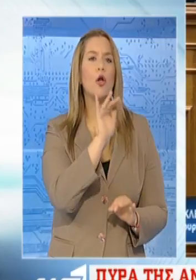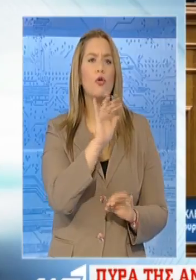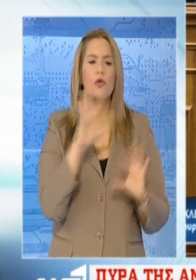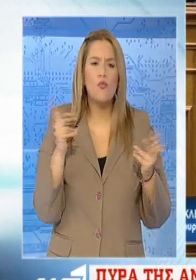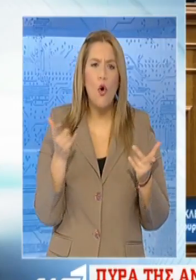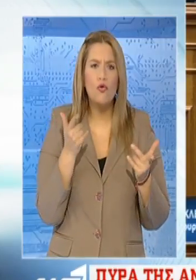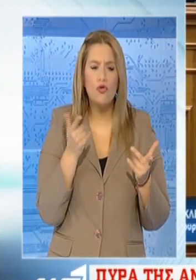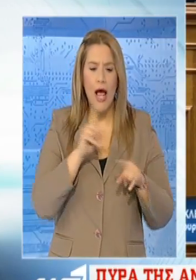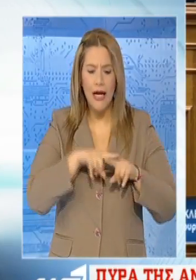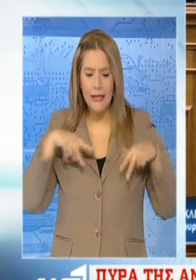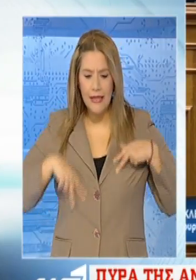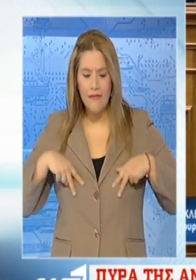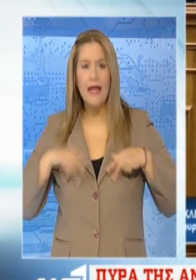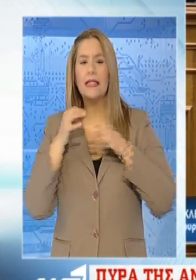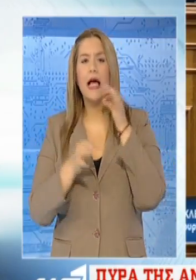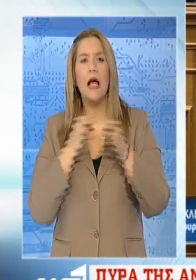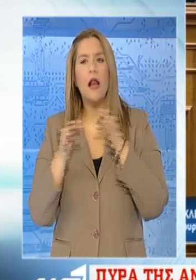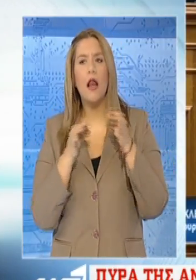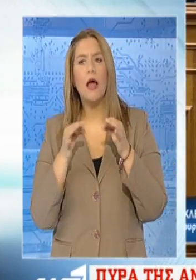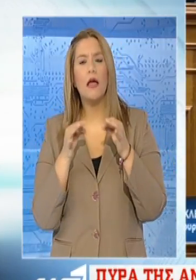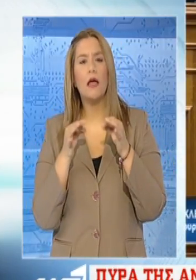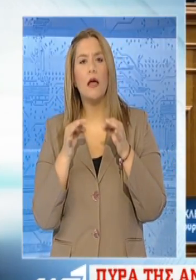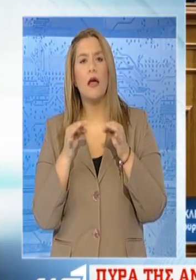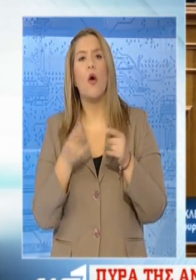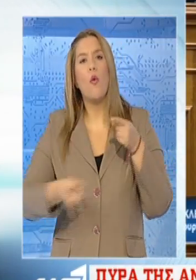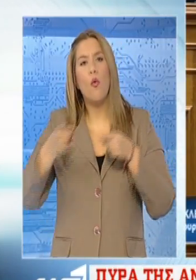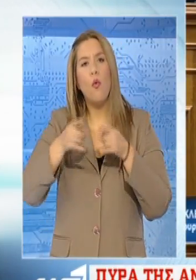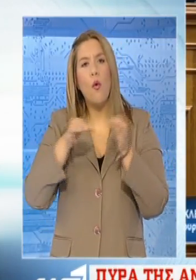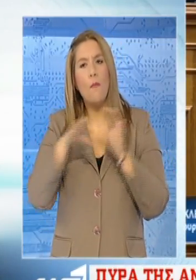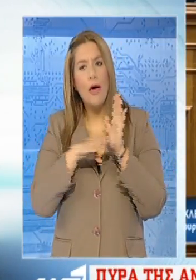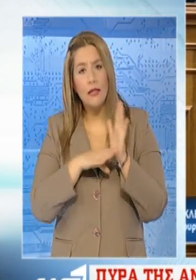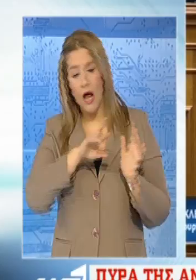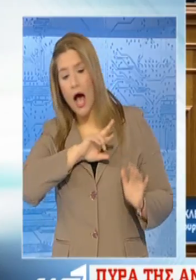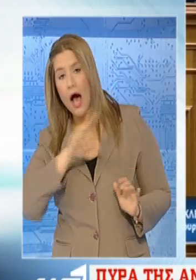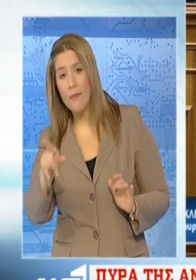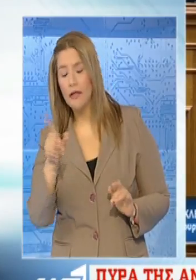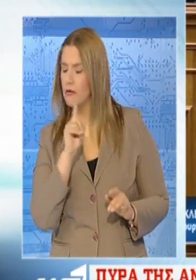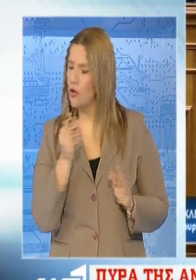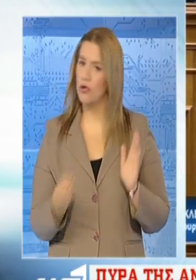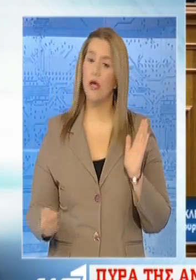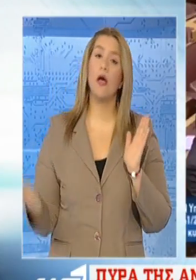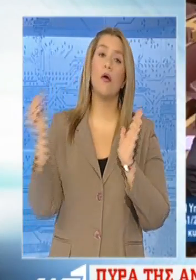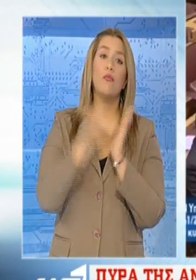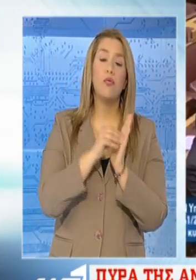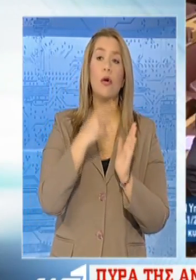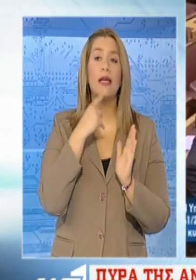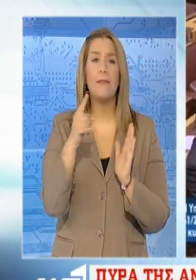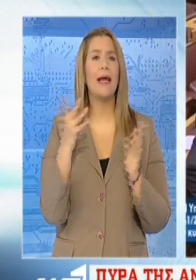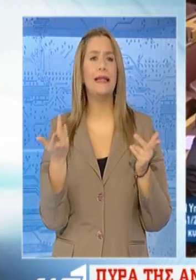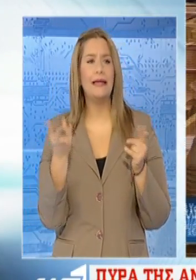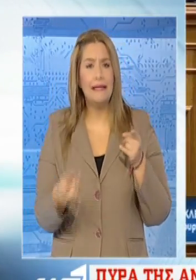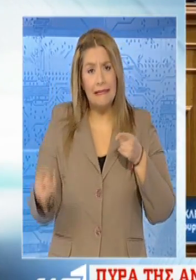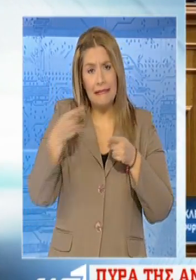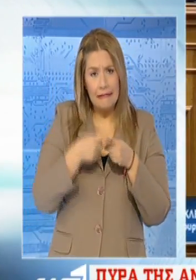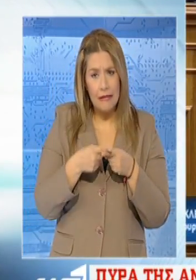μα πώς ισχυρίζει η ελληνική κυβέρνηση ότι δεν θα πάρει άλλα μέτρα, είπε ότι δεν θα πάρει νετ μέτρα. Θα πάρει